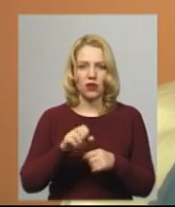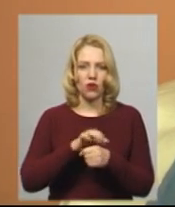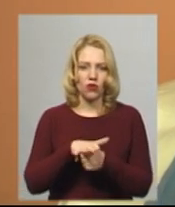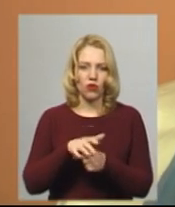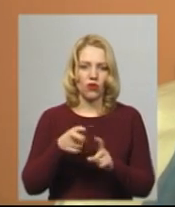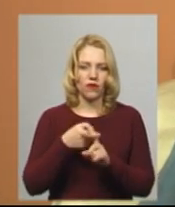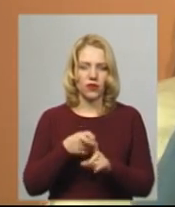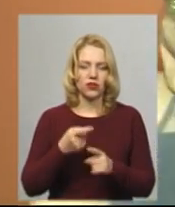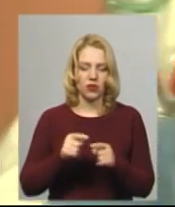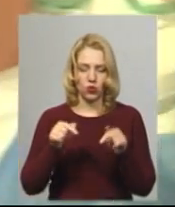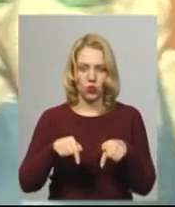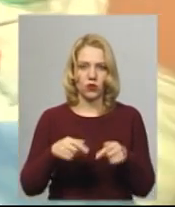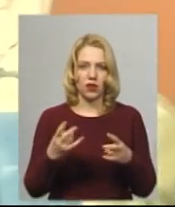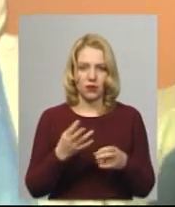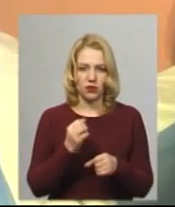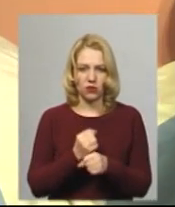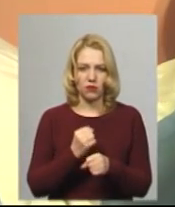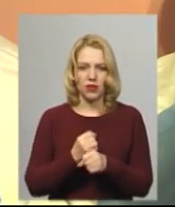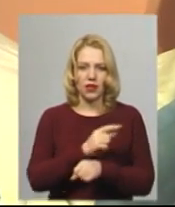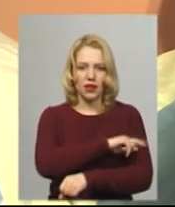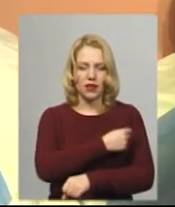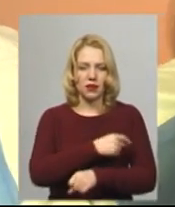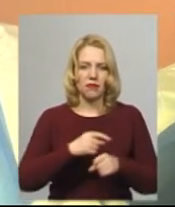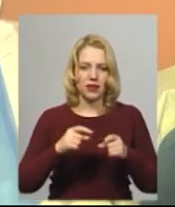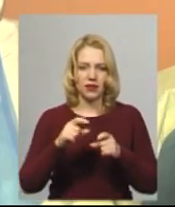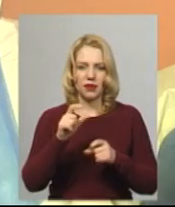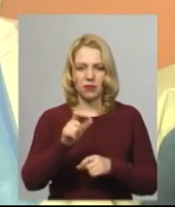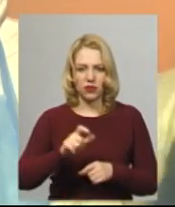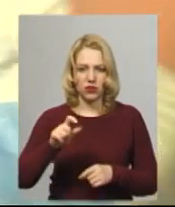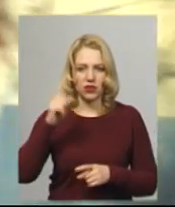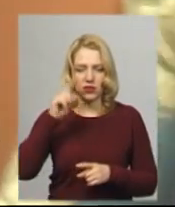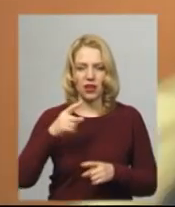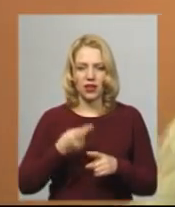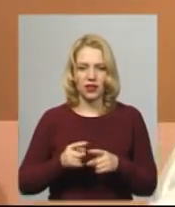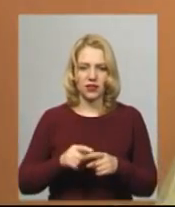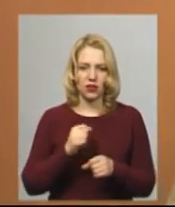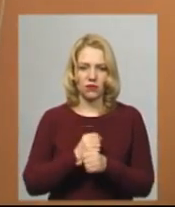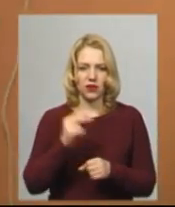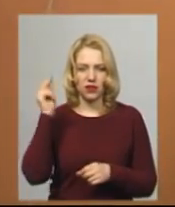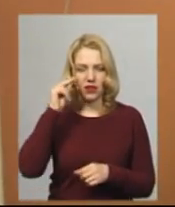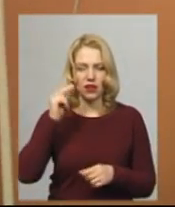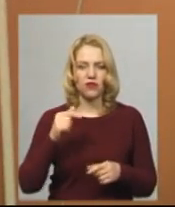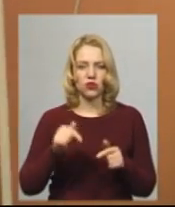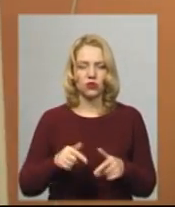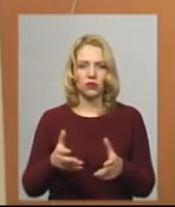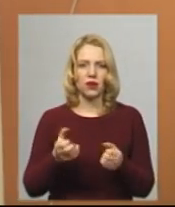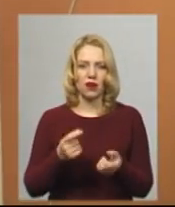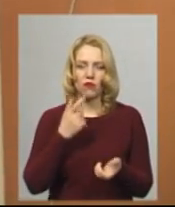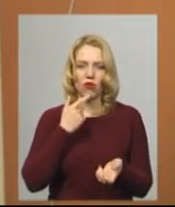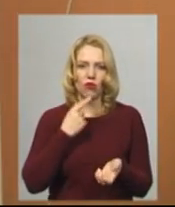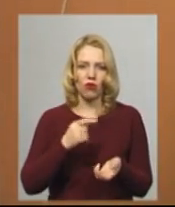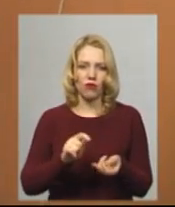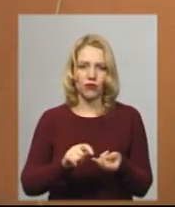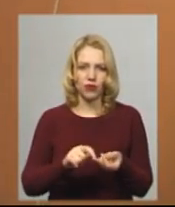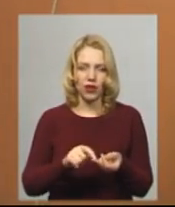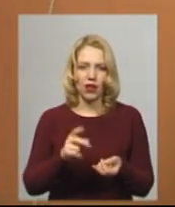тут все-все зробити в боксі, і медперсонал знає, як це робити, і навчає, як це робити. І також ми тут беремо кров для дослідження